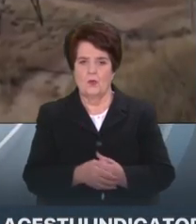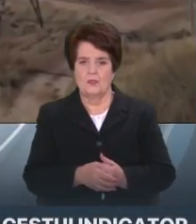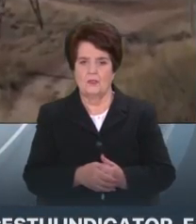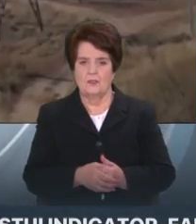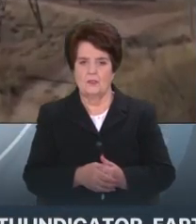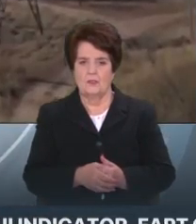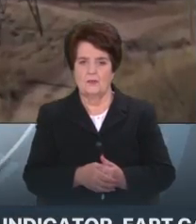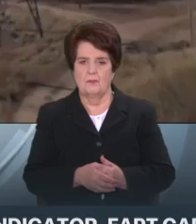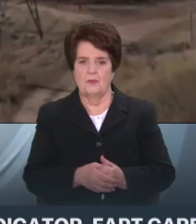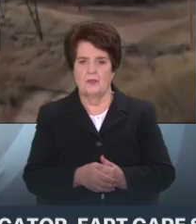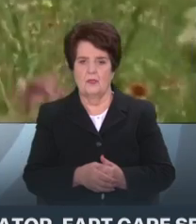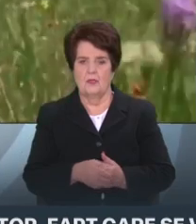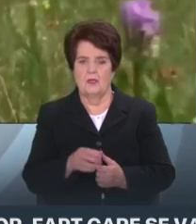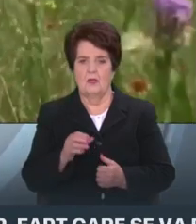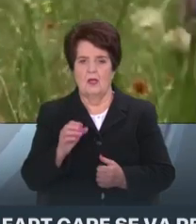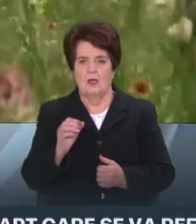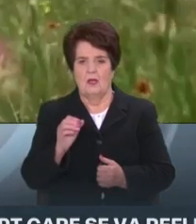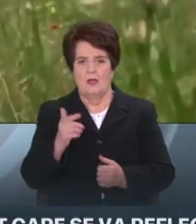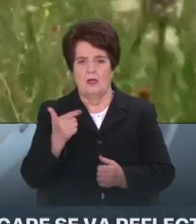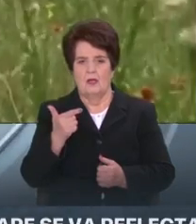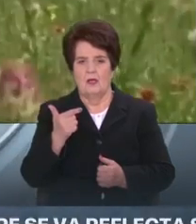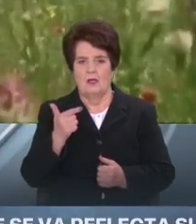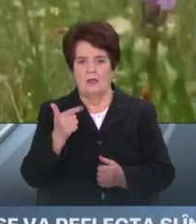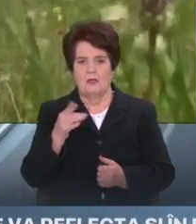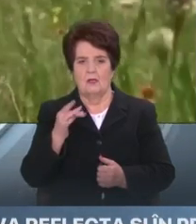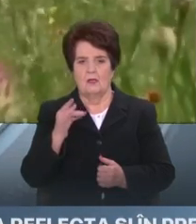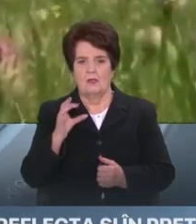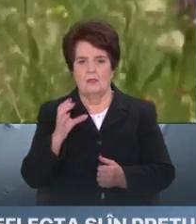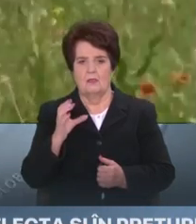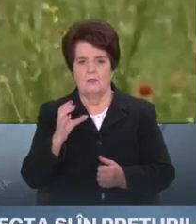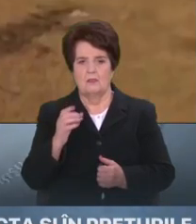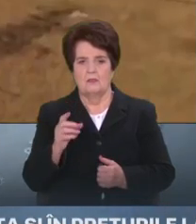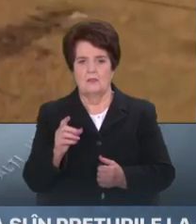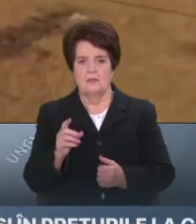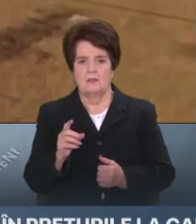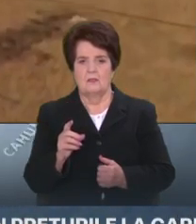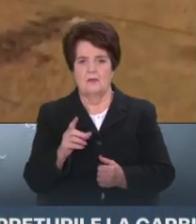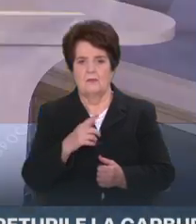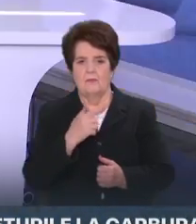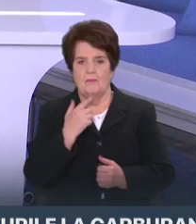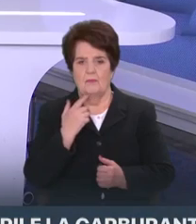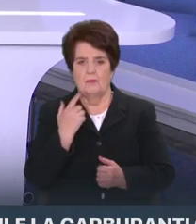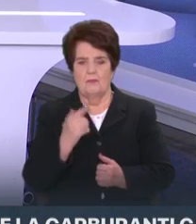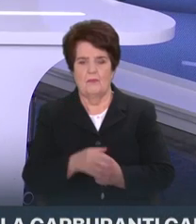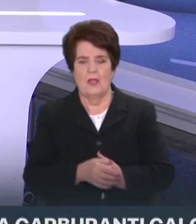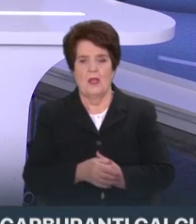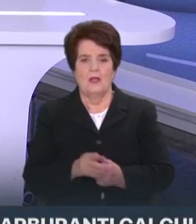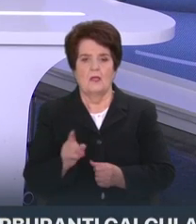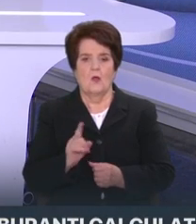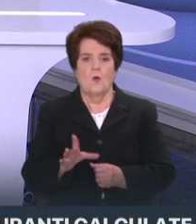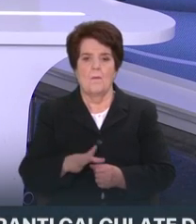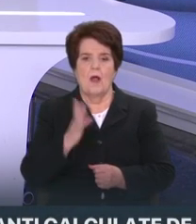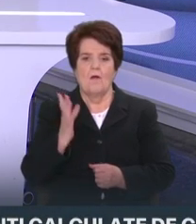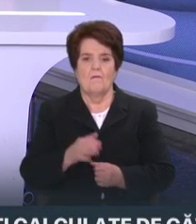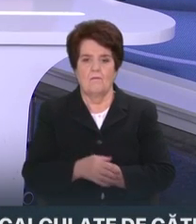termoanelor nească, S-a îngres, să producă mai multă energie pentru malul drept. Dar cum a fost posibil